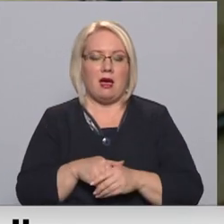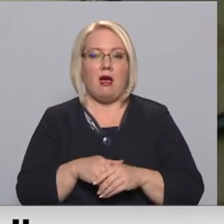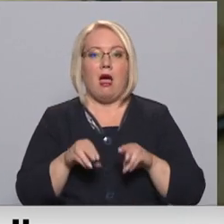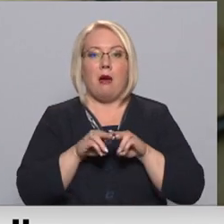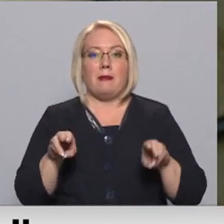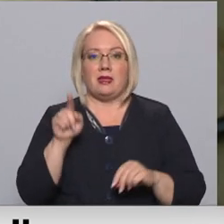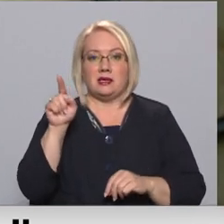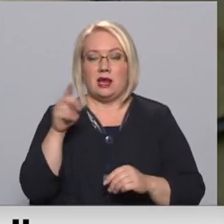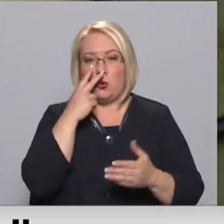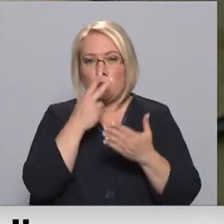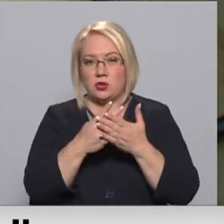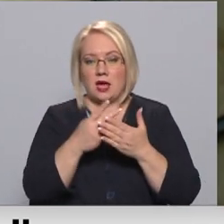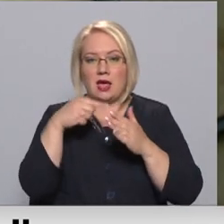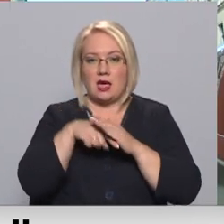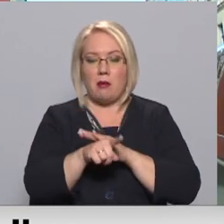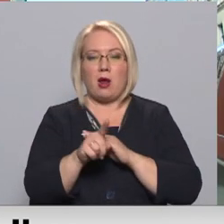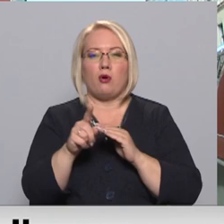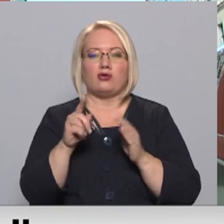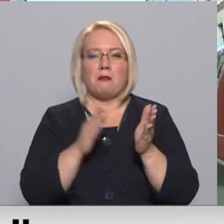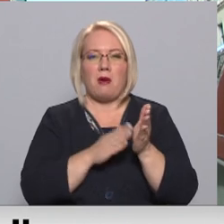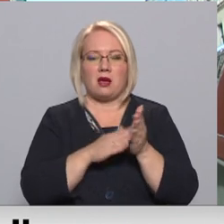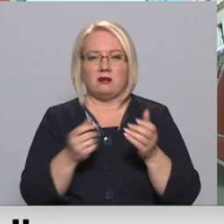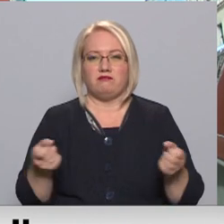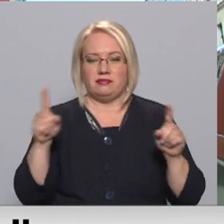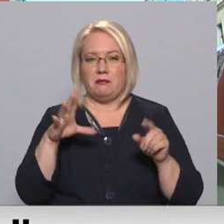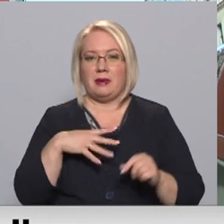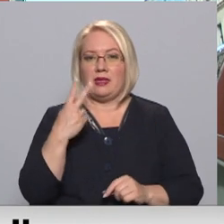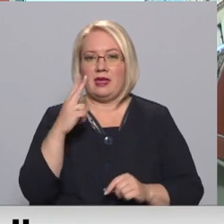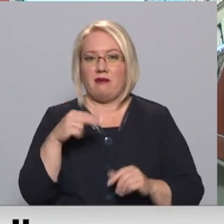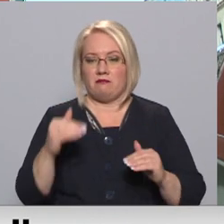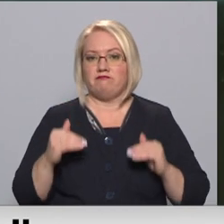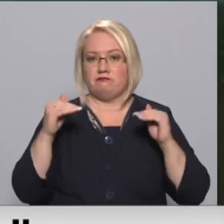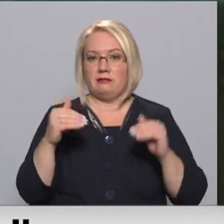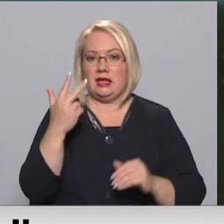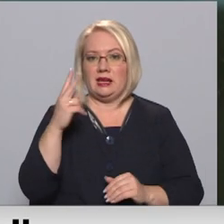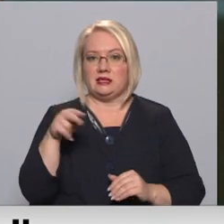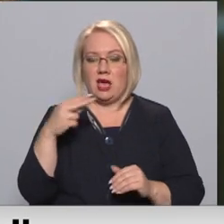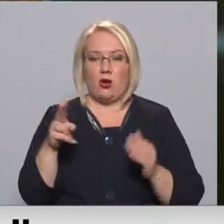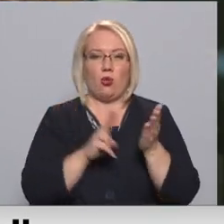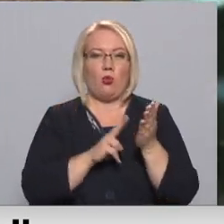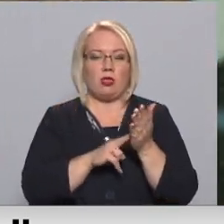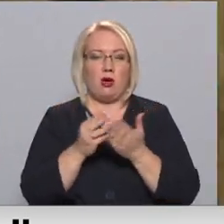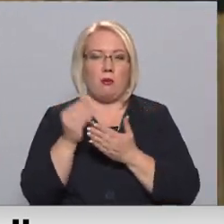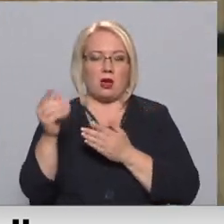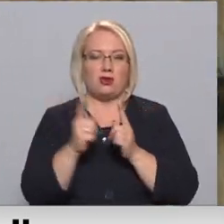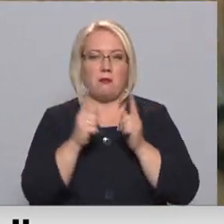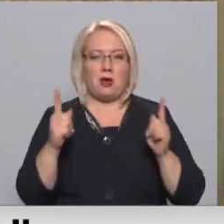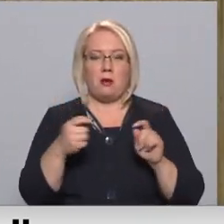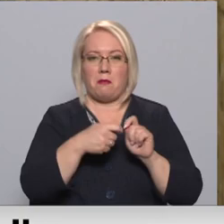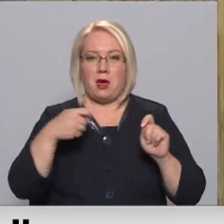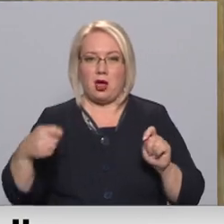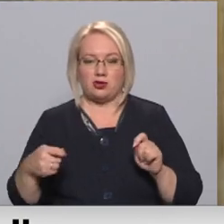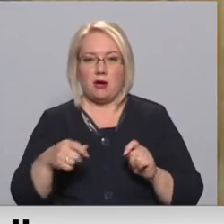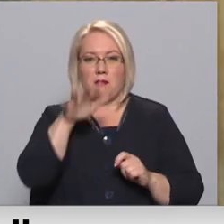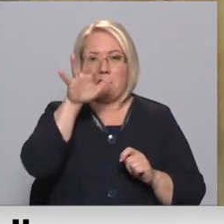Ministrijā uzskata, ka iebraukšanas maksas paukstināšana no 2 līdz 3 eiro, kā arī nodevas maksāšanas periodu pagarināšanu no